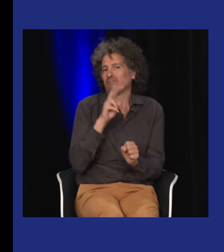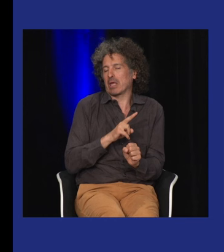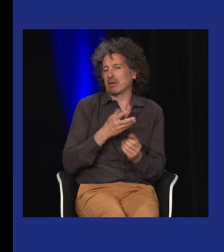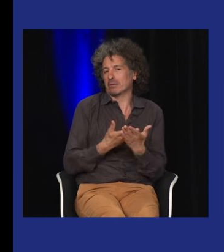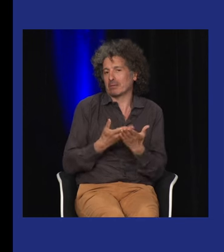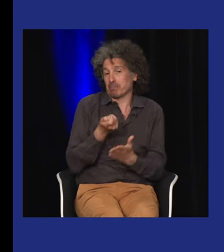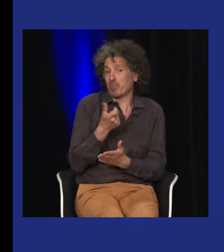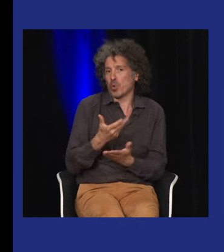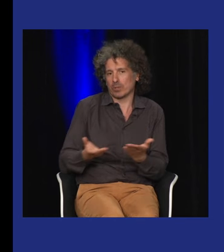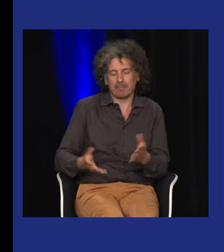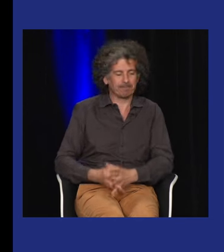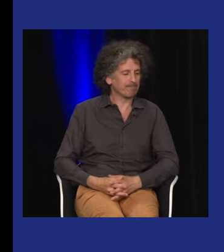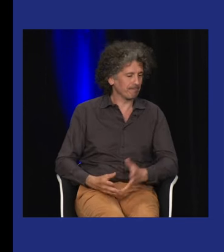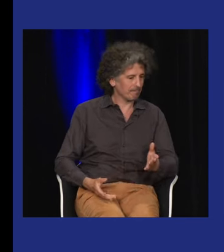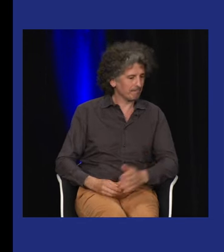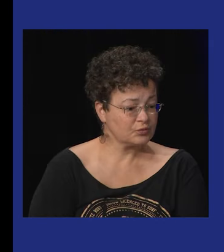musique